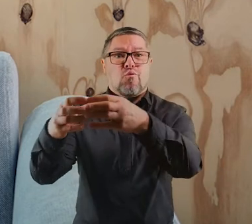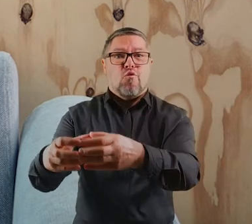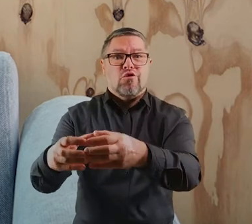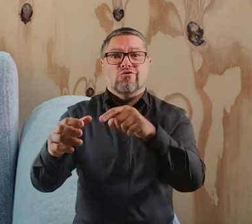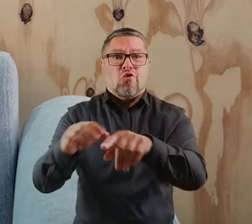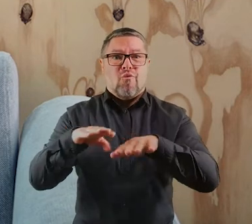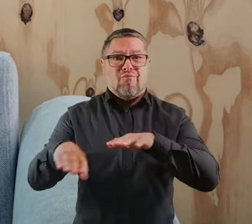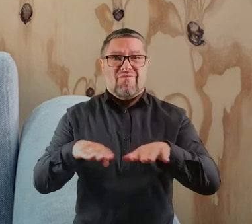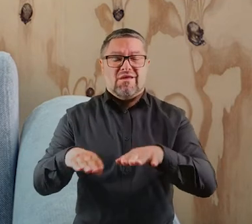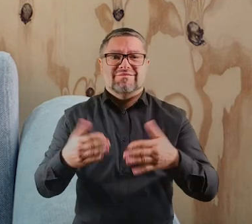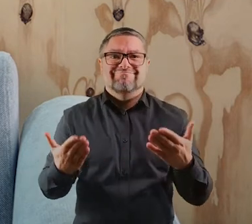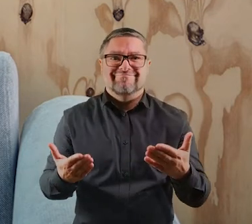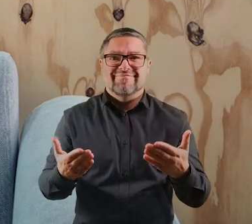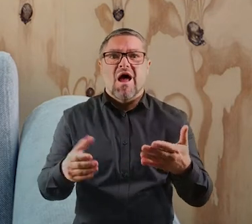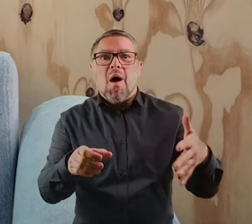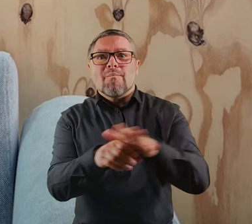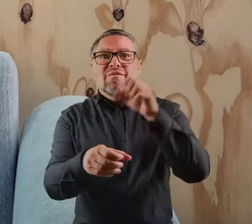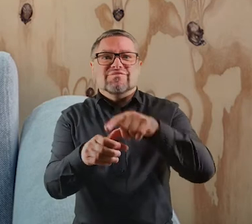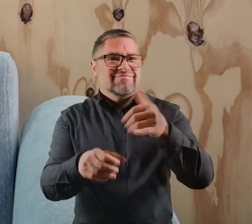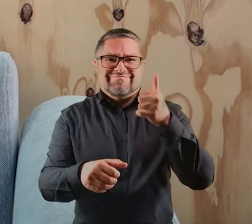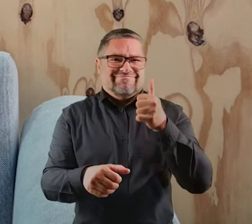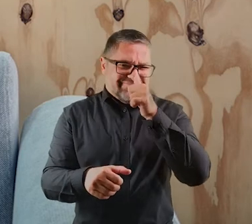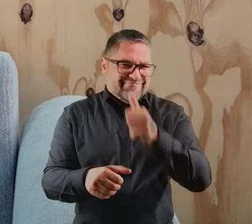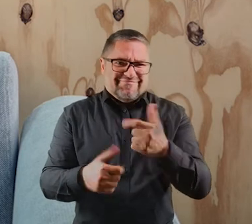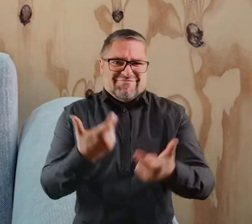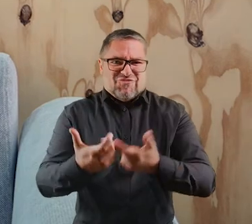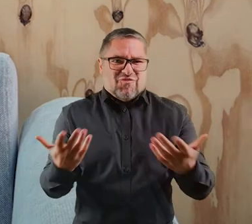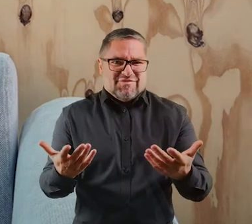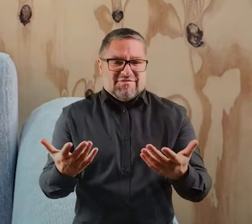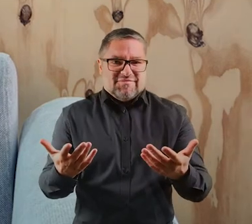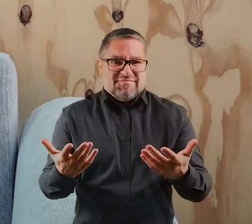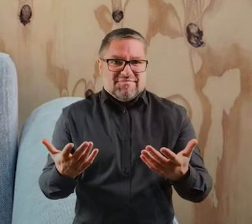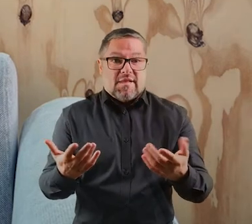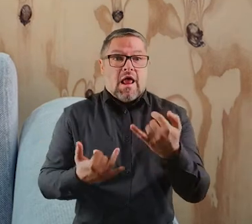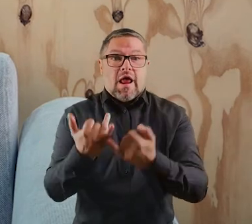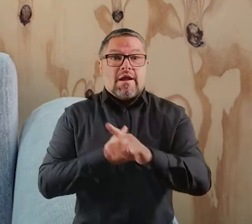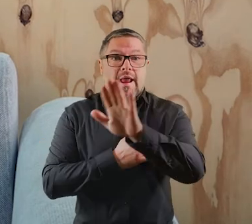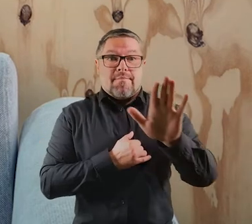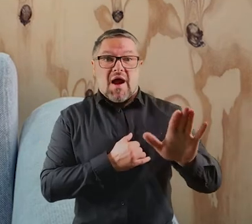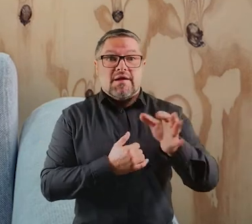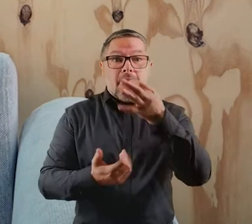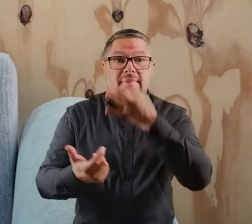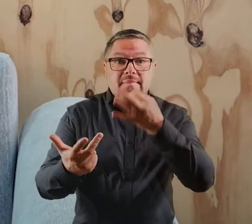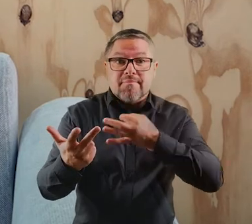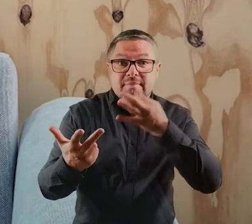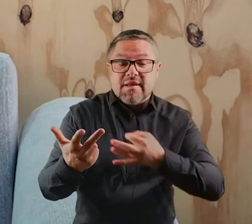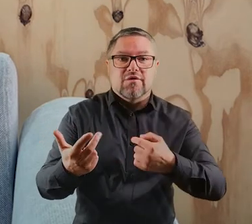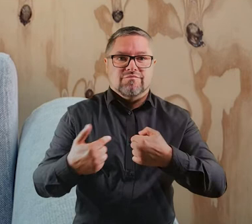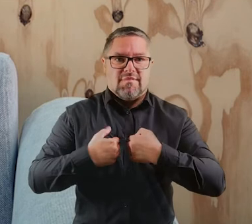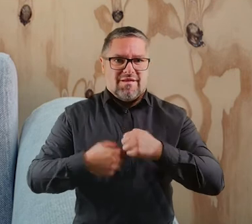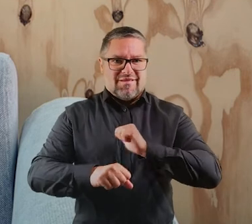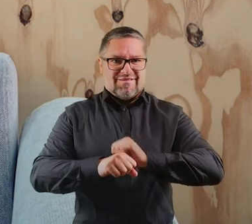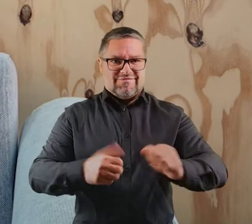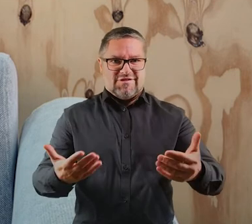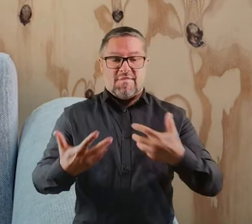postawienie puszki w tym miejscu jej nie napełni. Jeśli mają Państwo jakieś pytania,